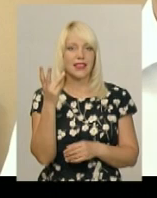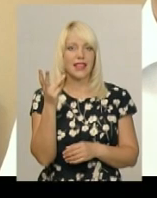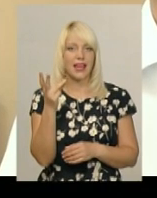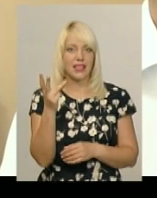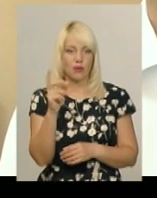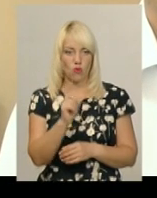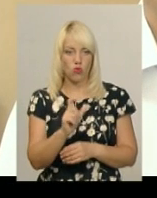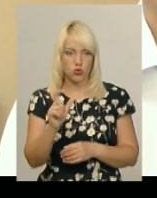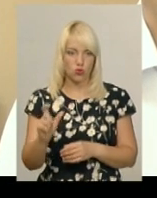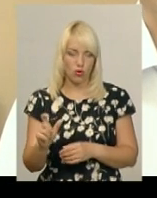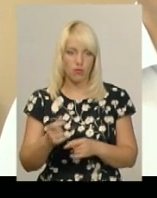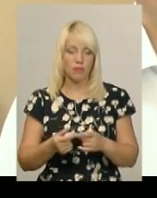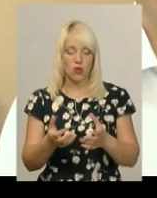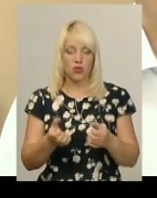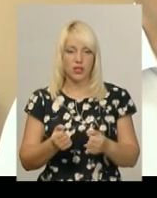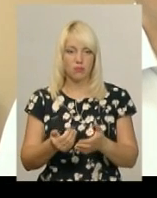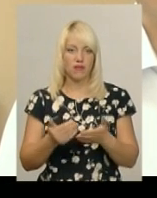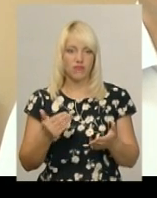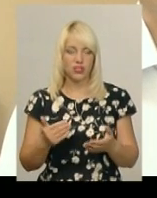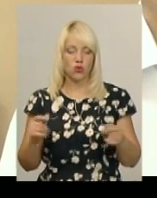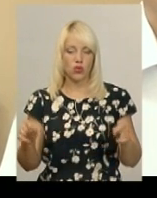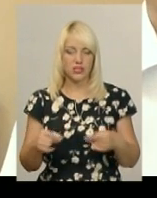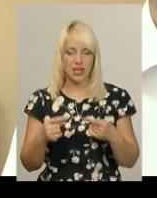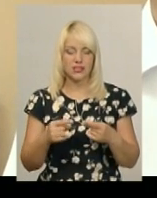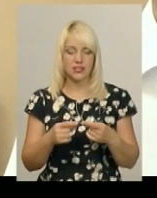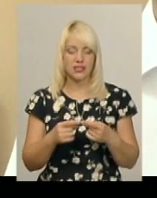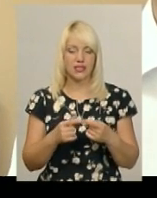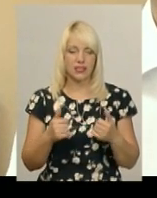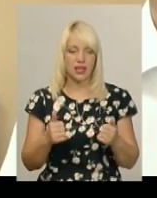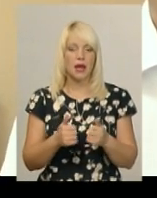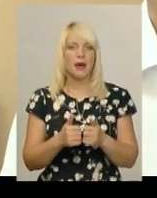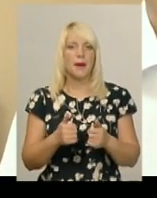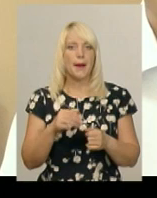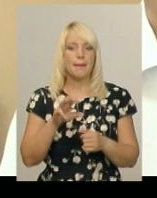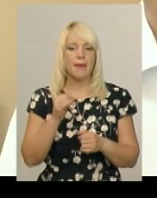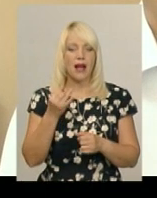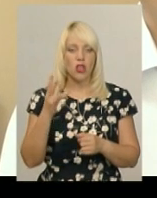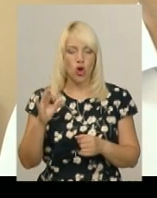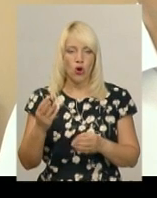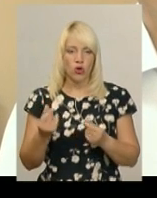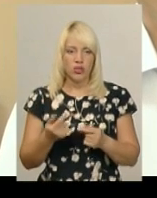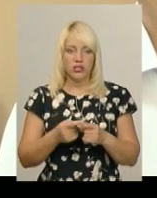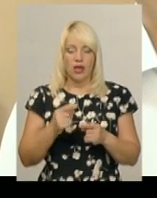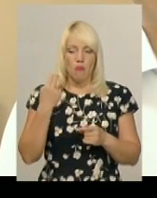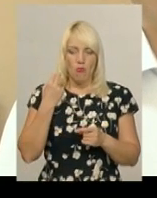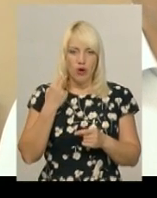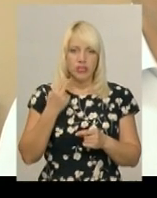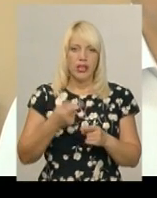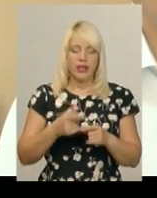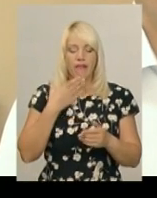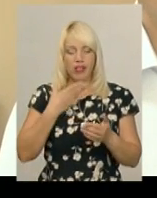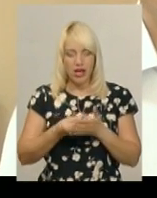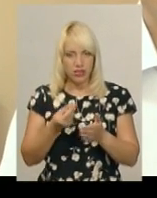Отримання від реалізації майна кошти боржники не витратила на власні потреби, а не на